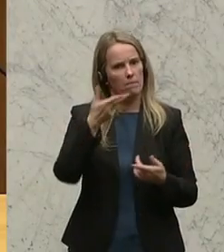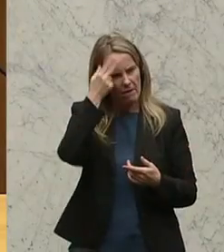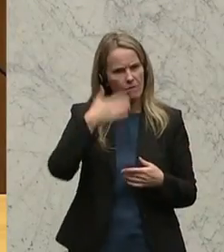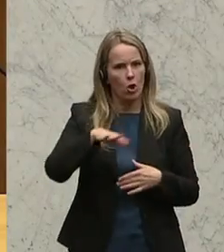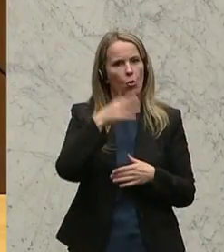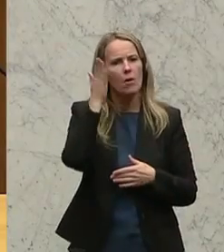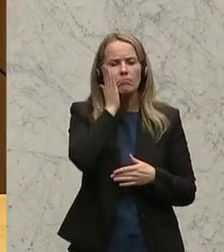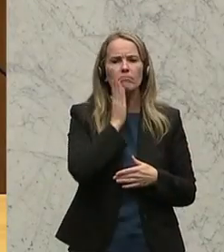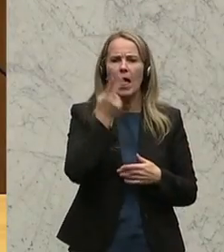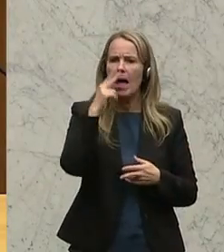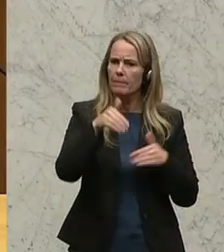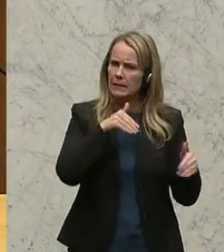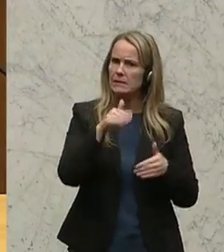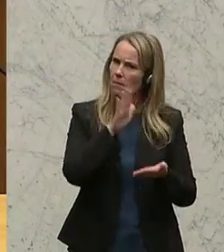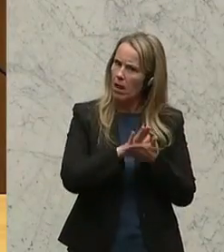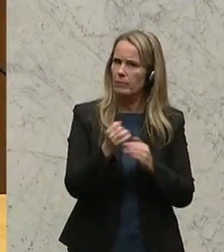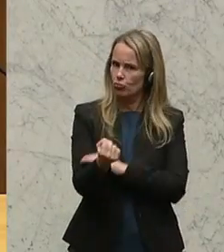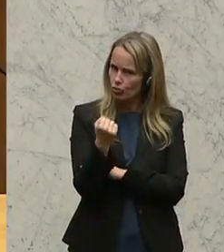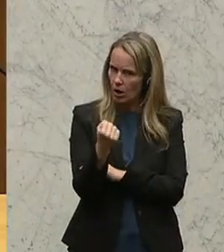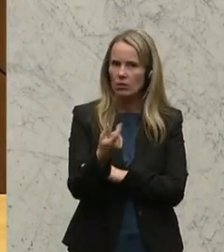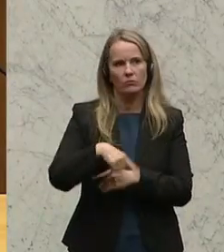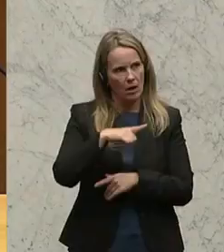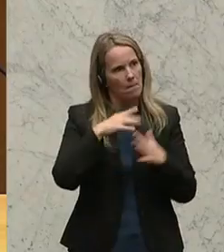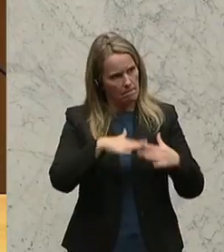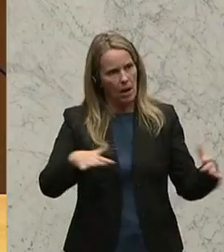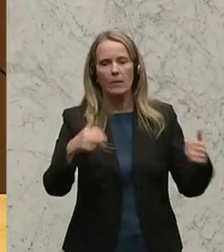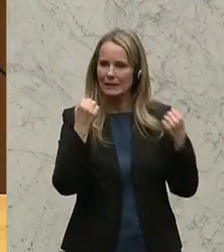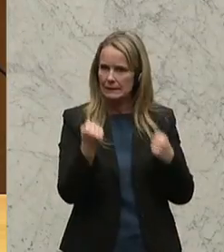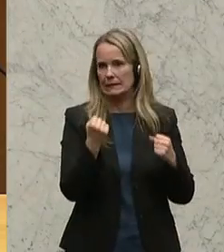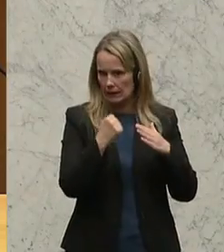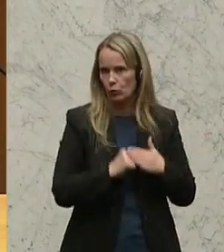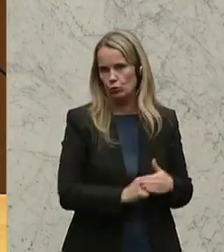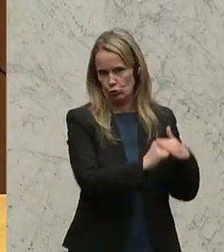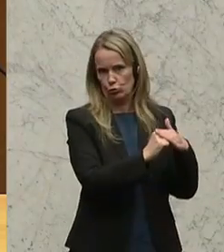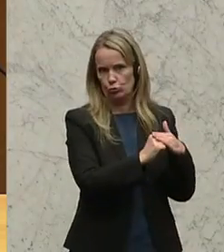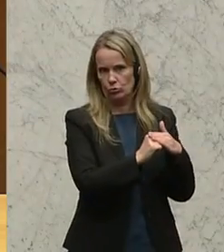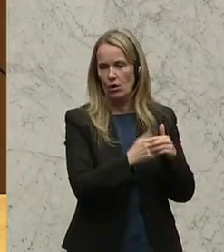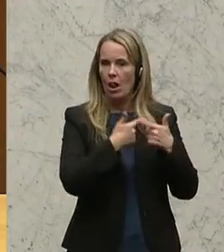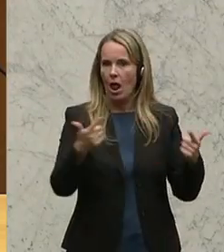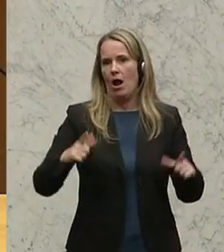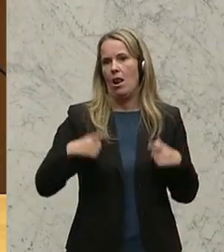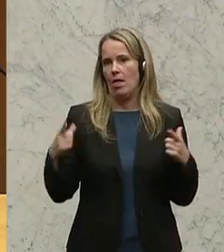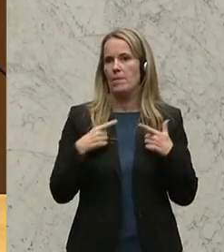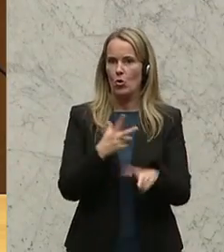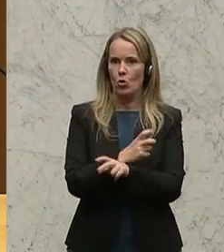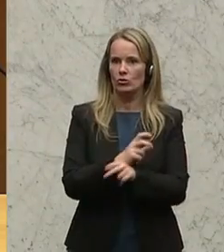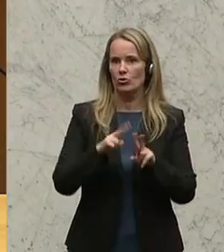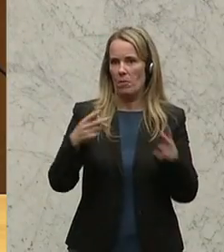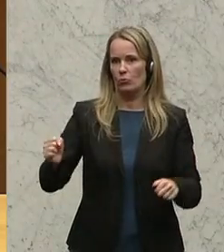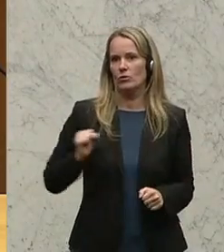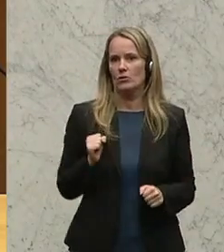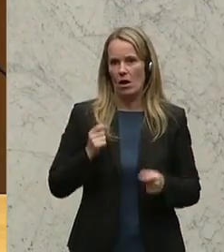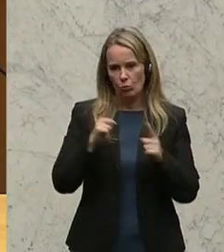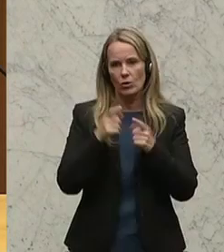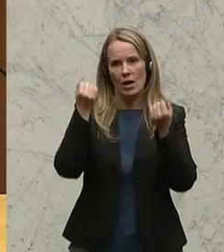Sie auch stark weiterhin. Sie können sich der Unterstützung des Parlaments auch sicher sein. Und lang lebe das österreichische Bundesheer, lang lebe der